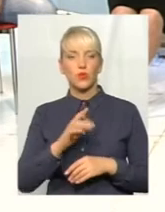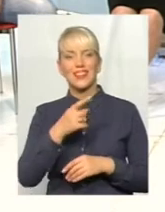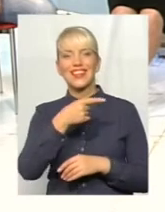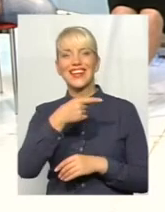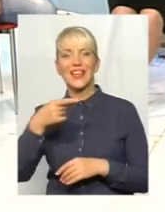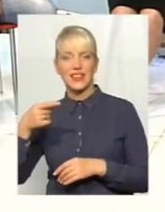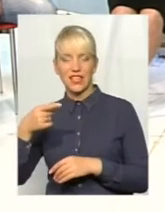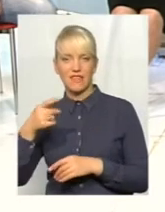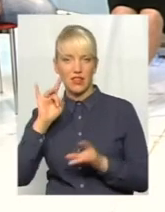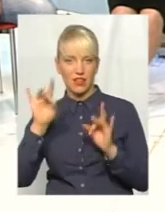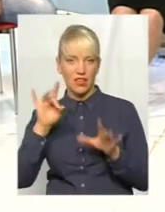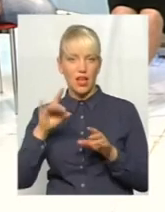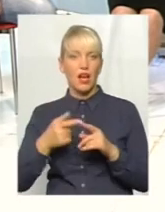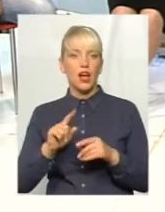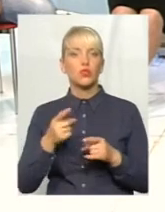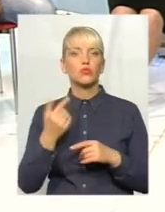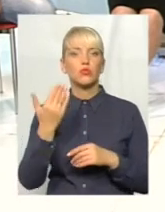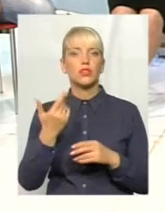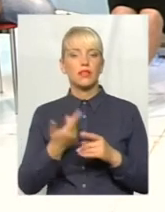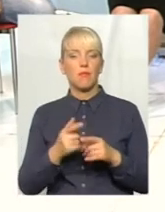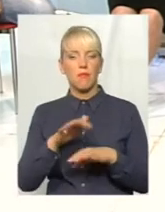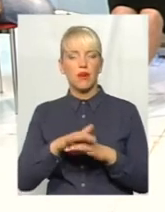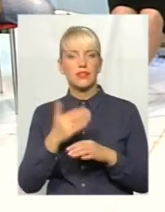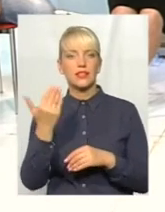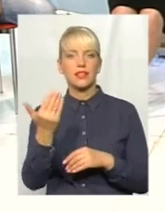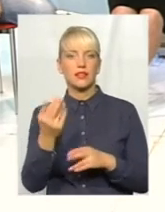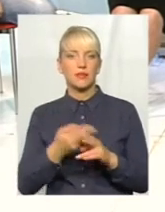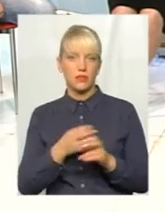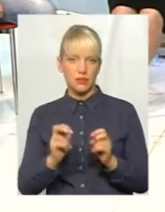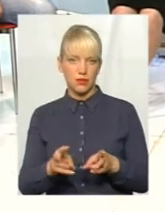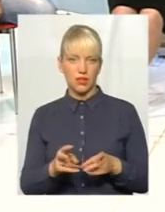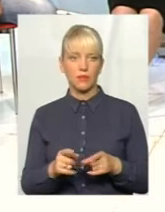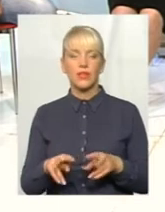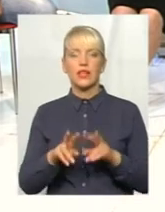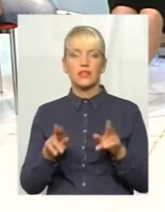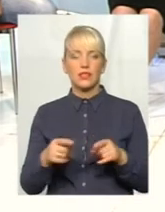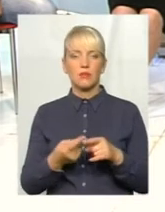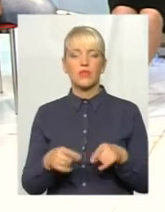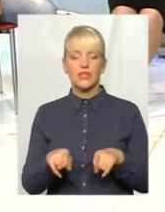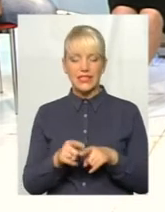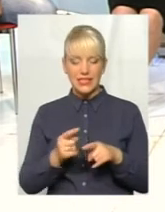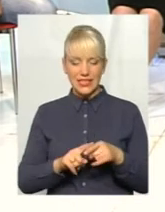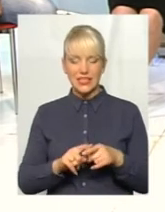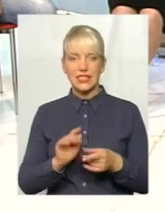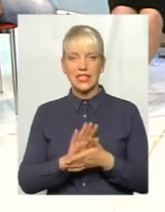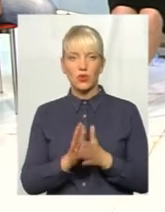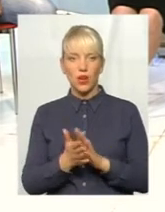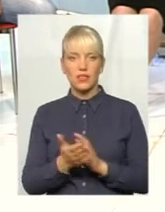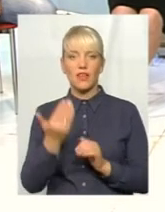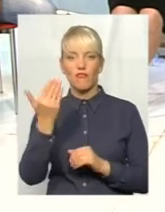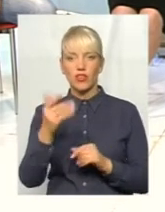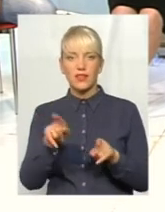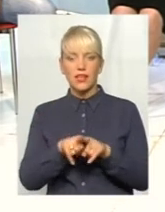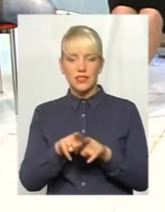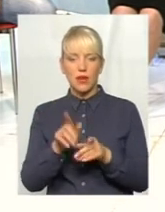тому що це їхня безпека, в першу чергу. І так само, як в цій ситуації, вони також постраждала сторона, бо вони надали